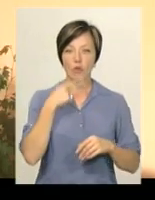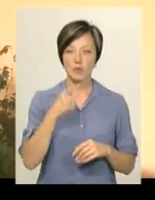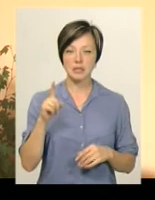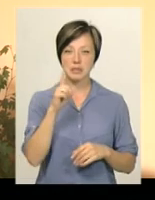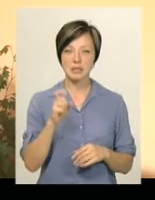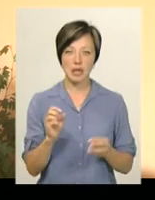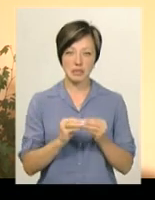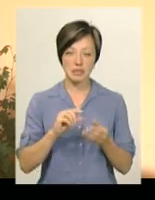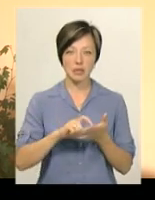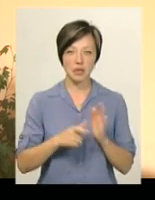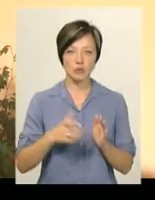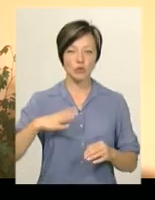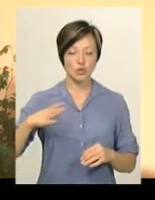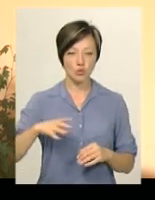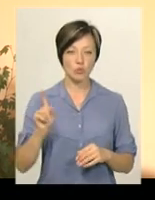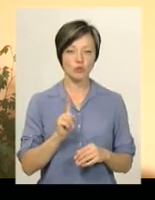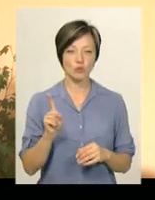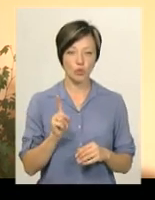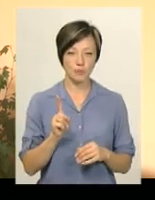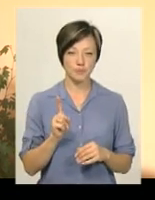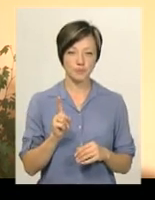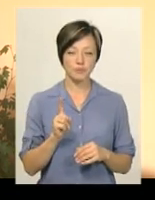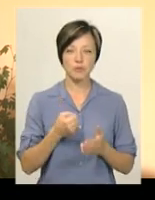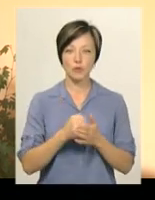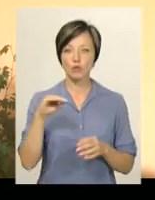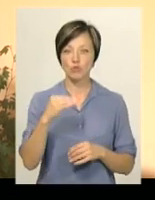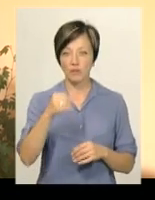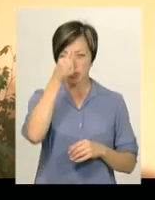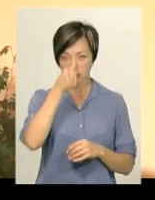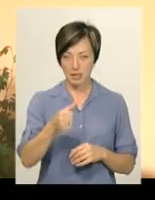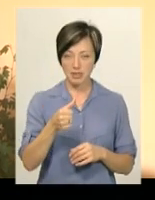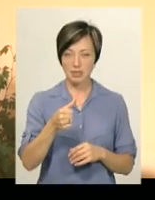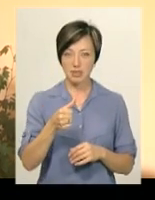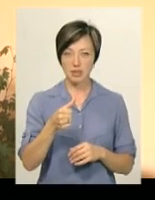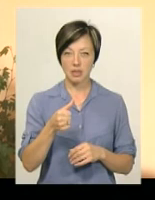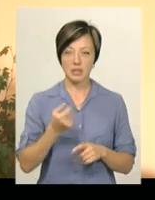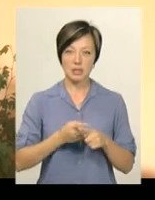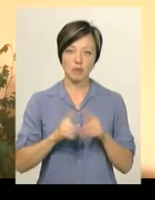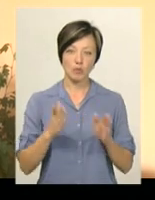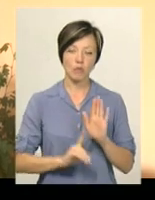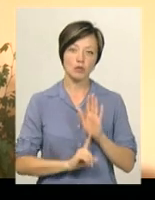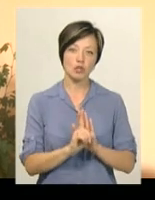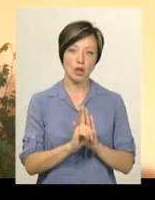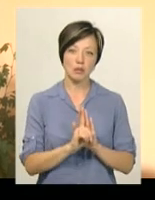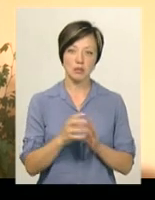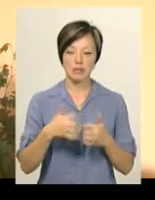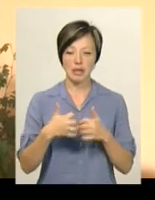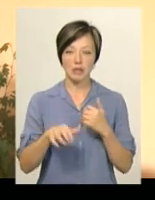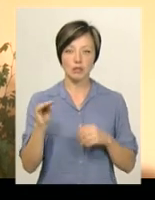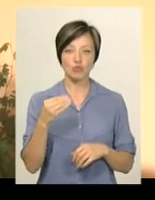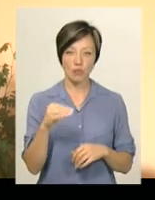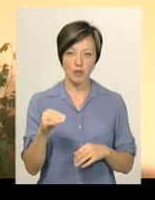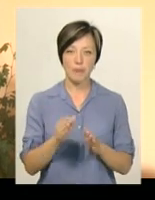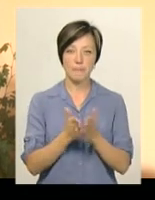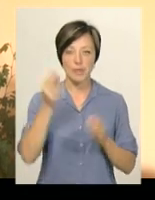за десятий клас, то ми очікуємо, що до жовтня місяця, ну хай це буде початок середина жовтня,